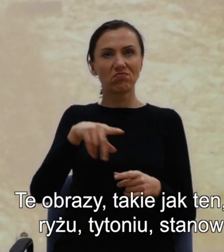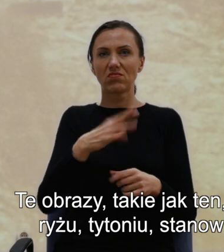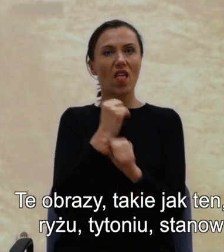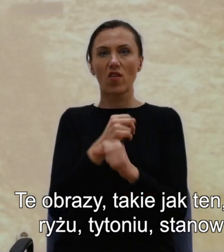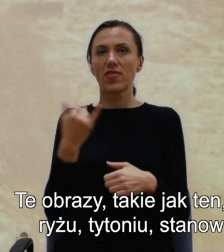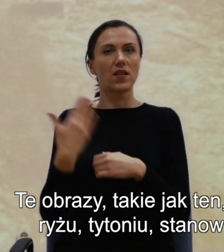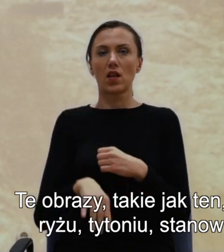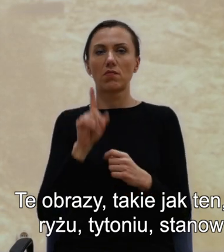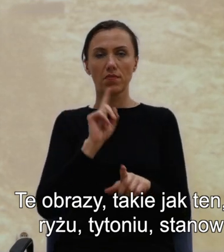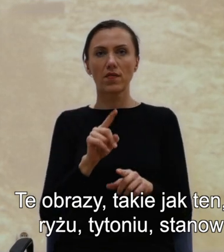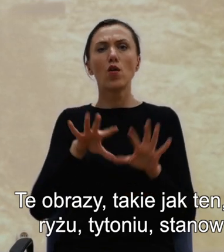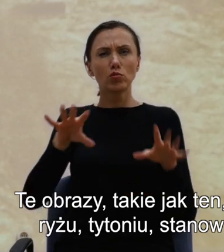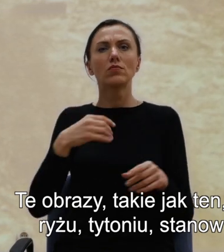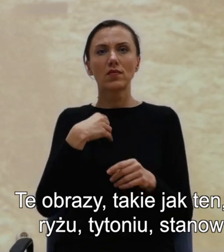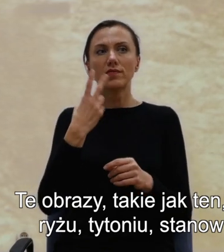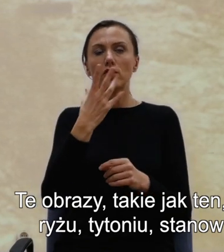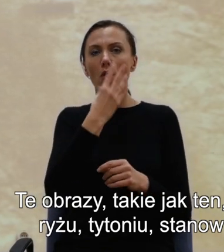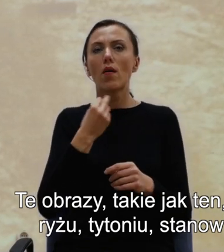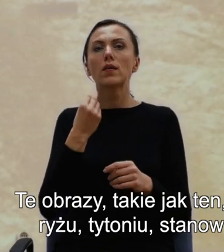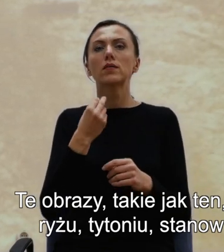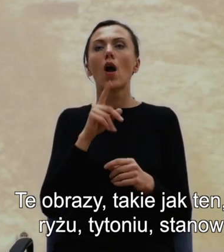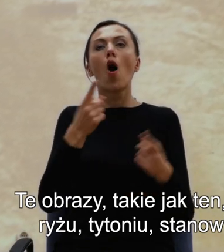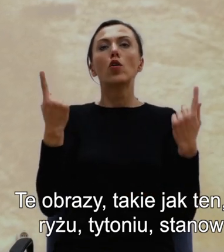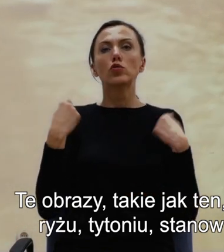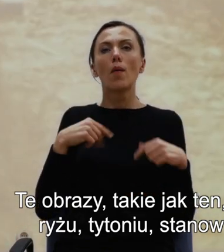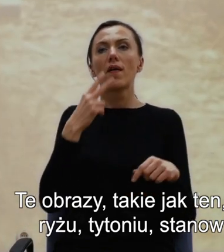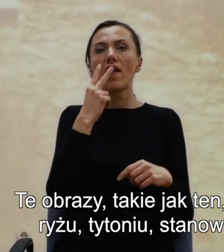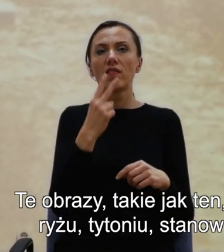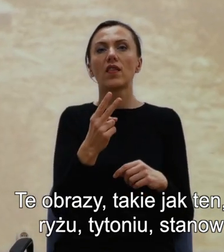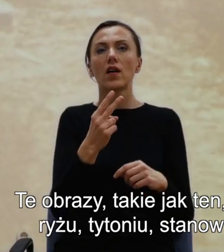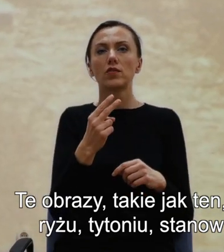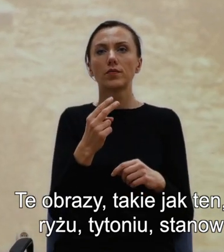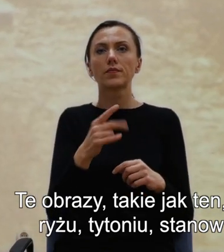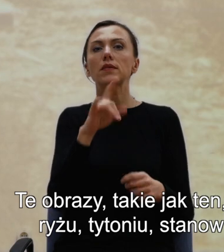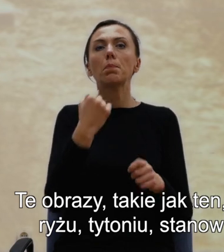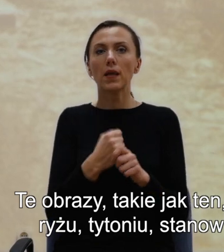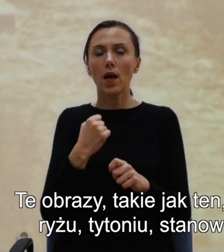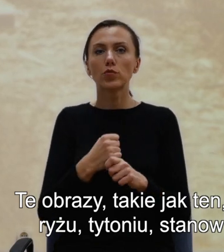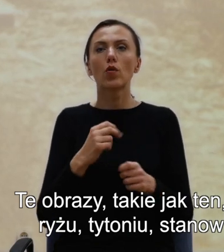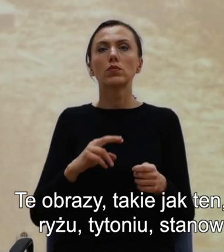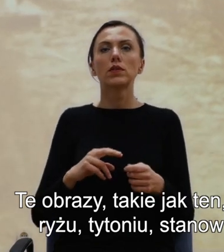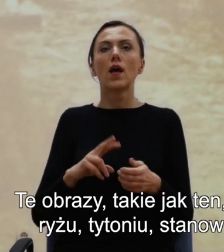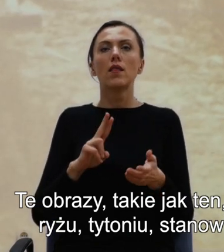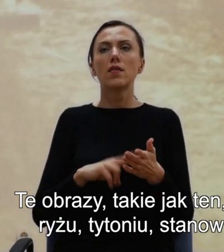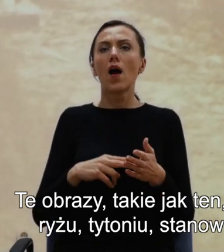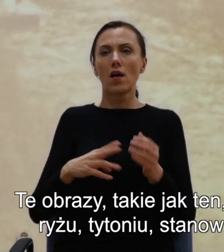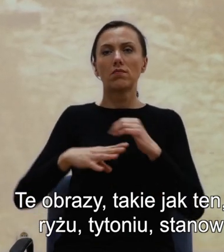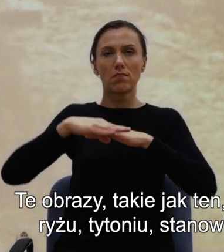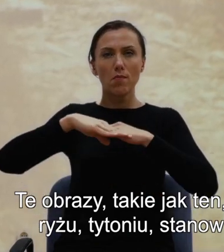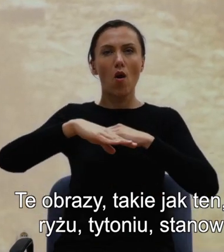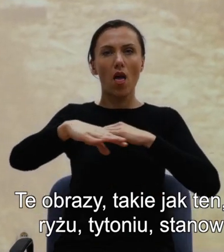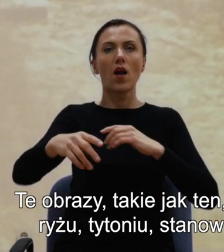jak ten, gdzie widzimy osoby pracujące na polach